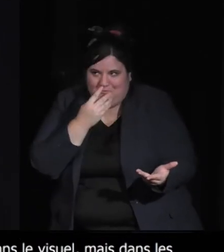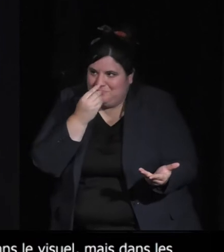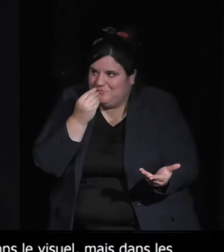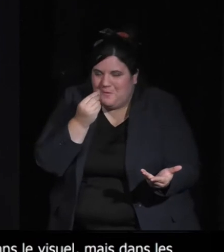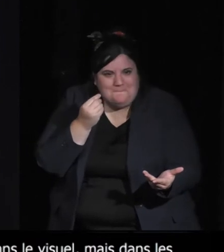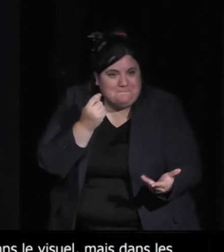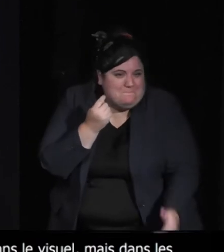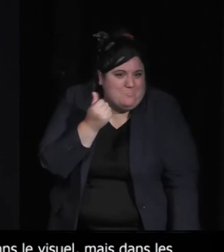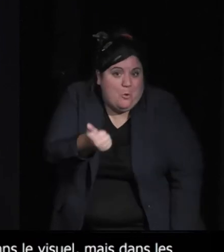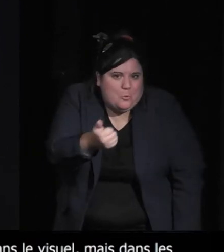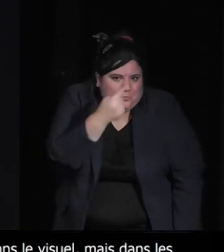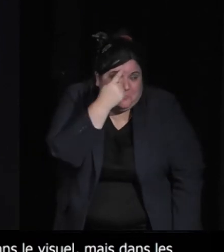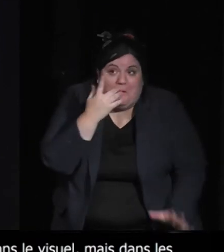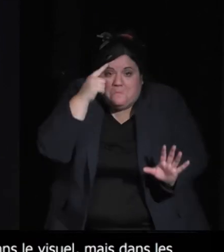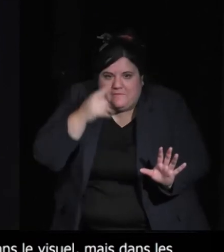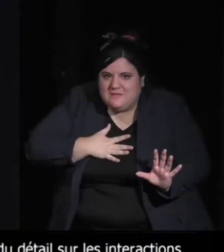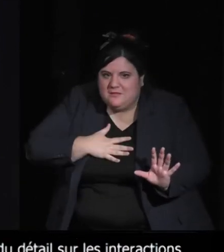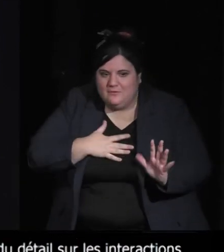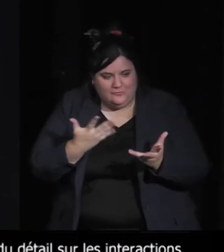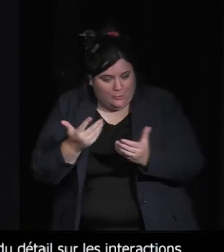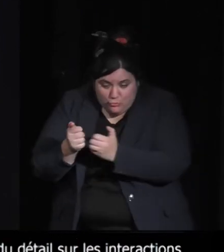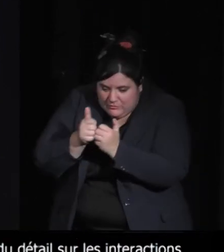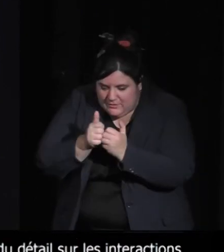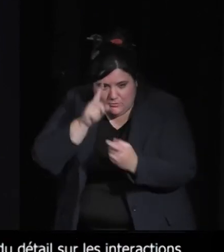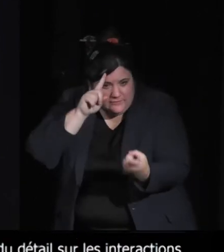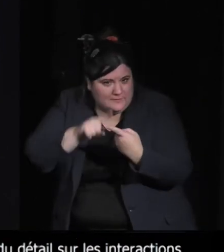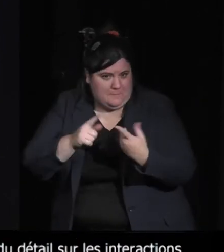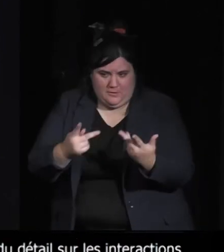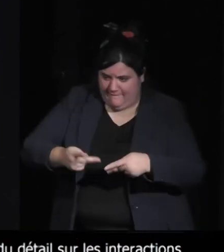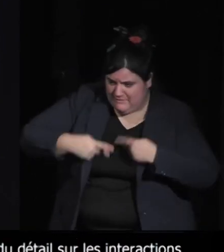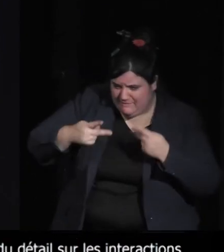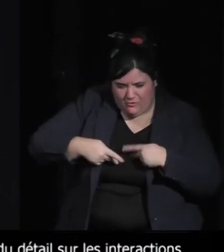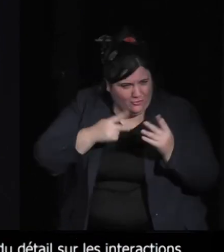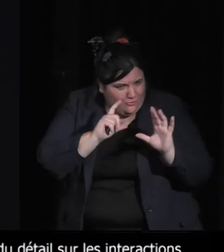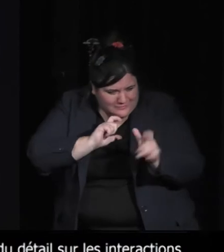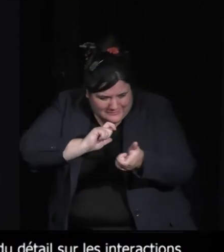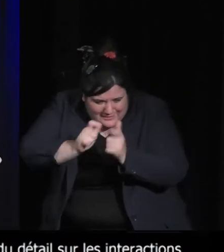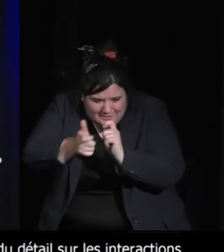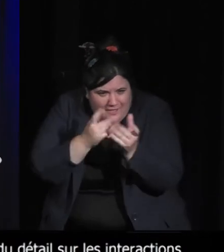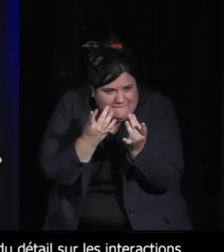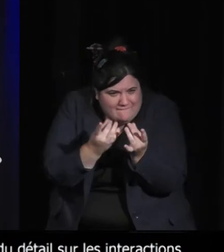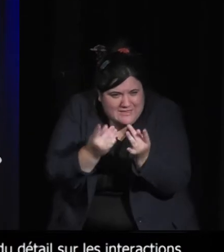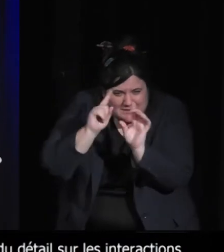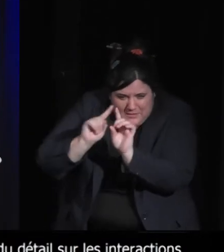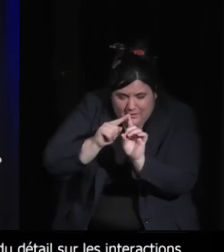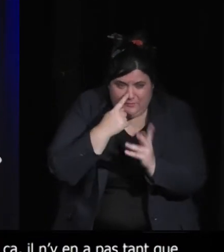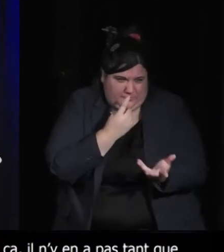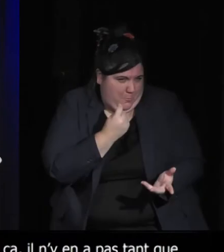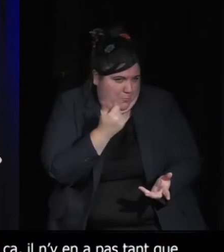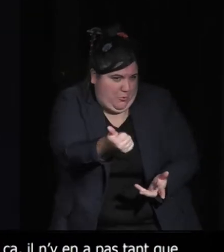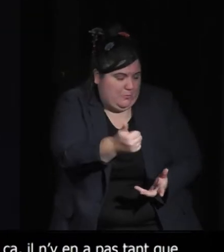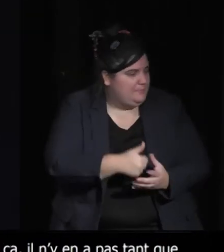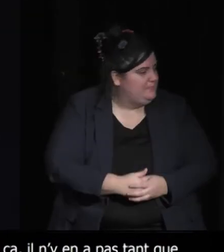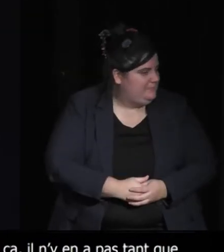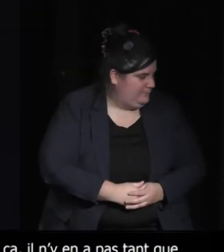en a pas tant que ça, je crois, des jeux qui vont rentrer dans cette précision. Non, c'est clair. Et